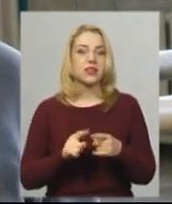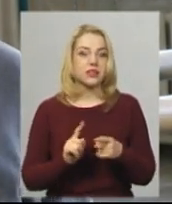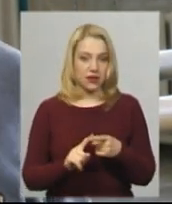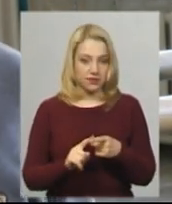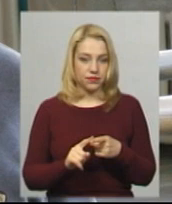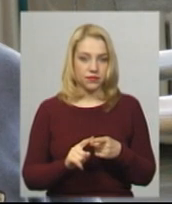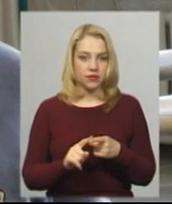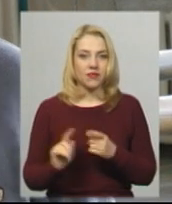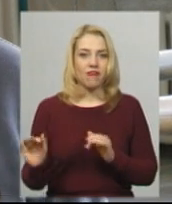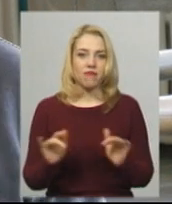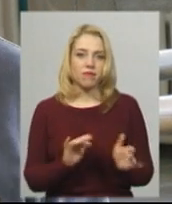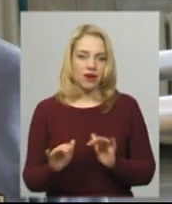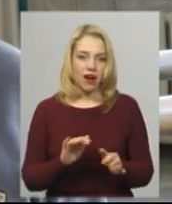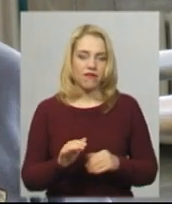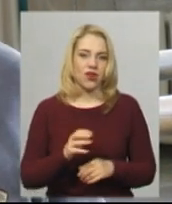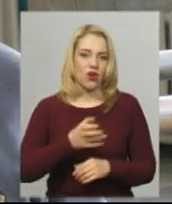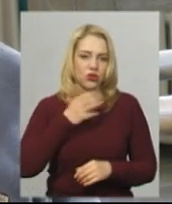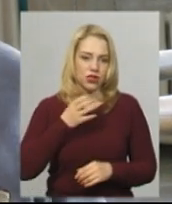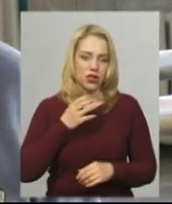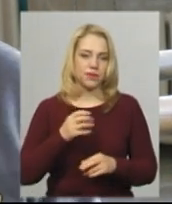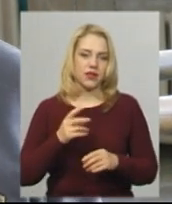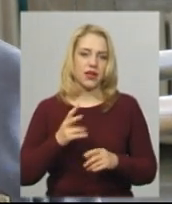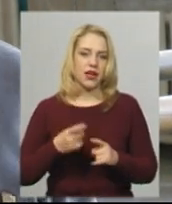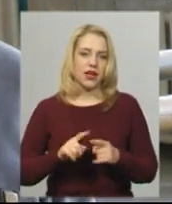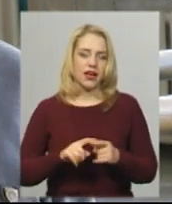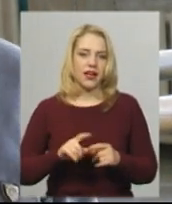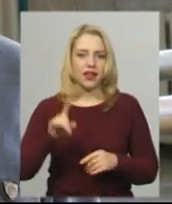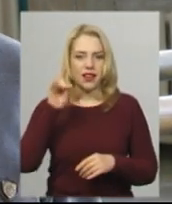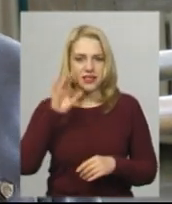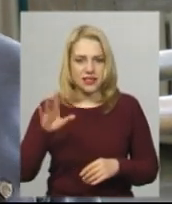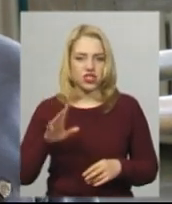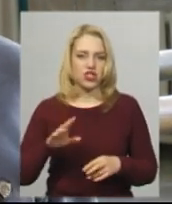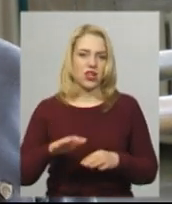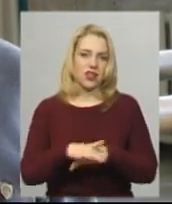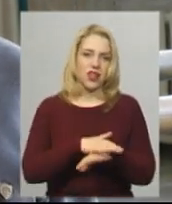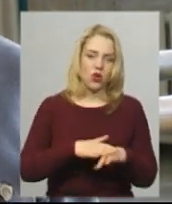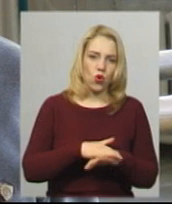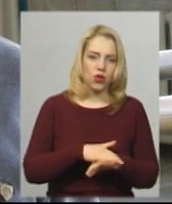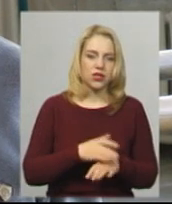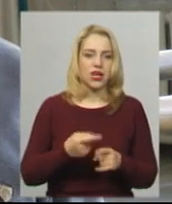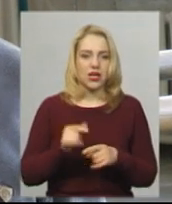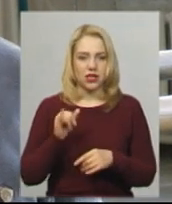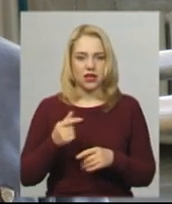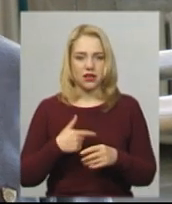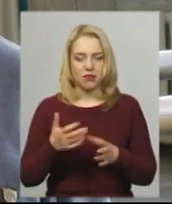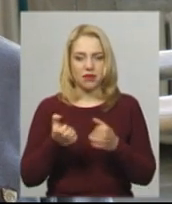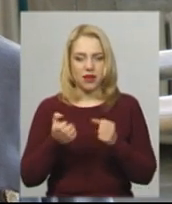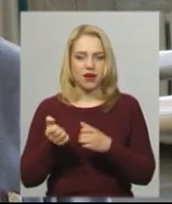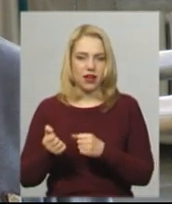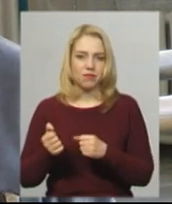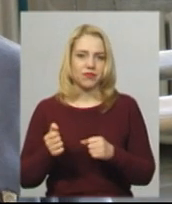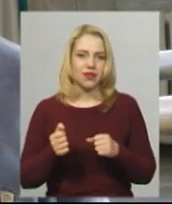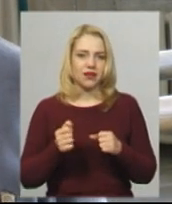вправи розігріву, вправи тренажу, класично, народно-сценічно. Але разом з тим ми і беремо шматочки